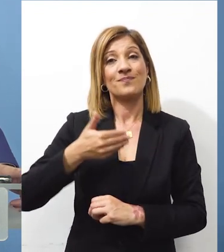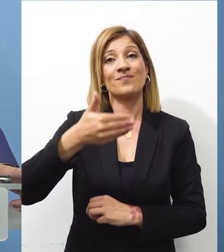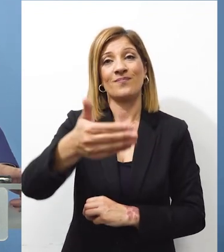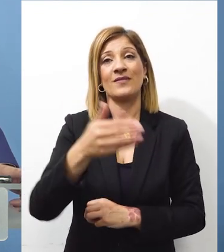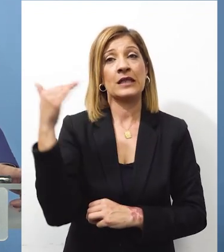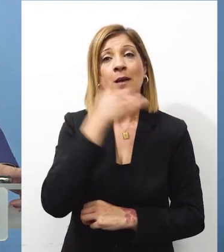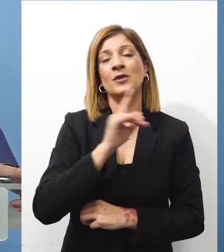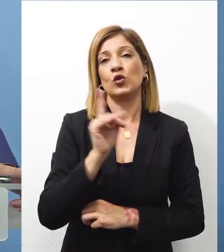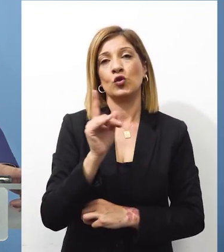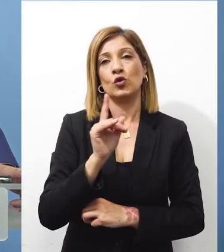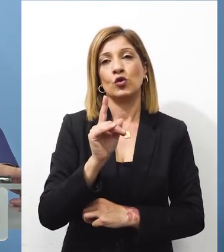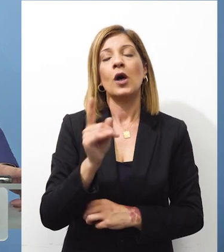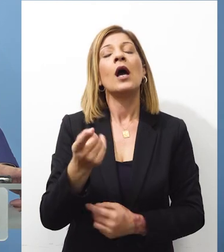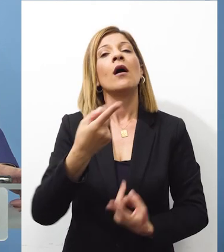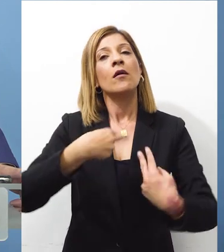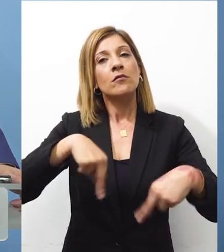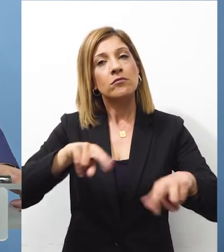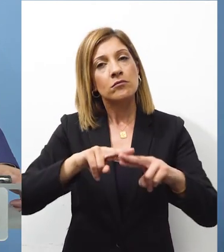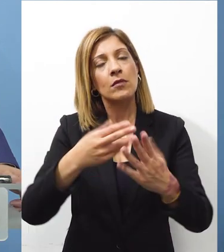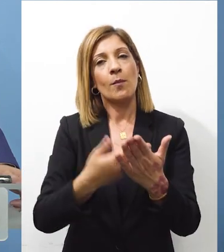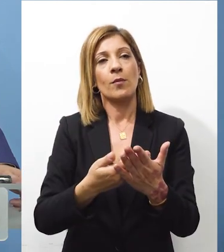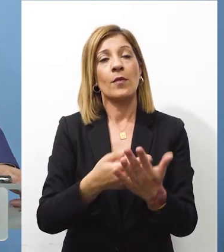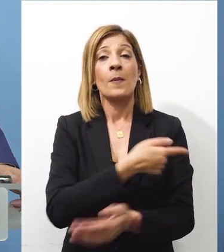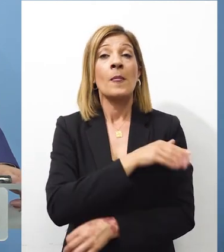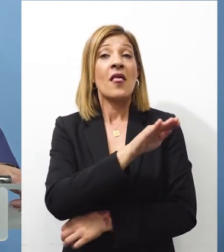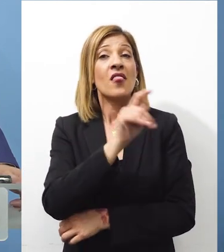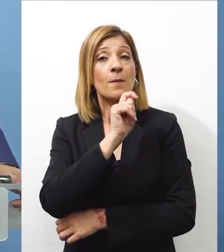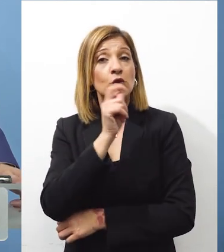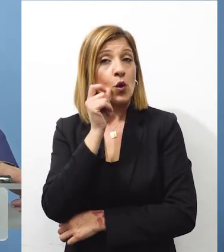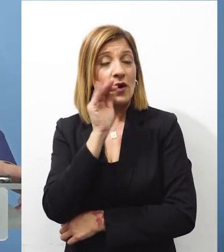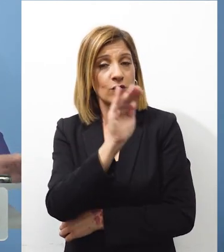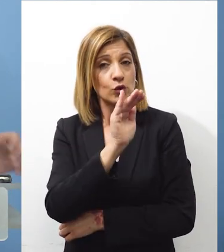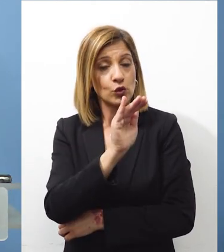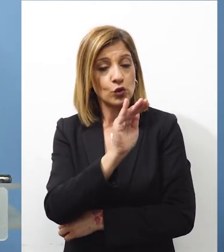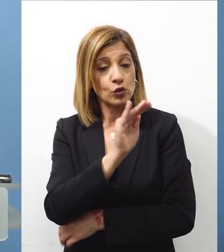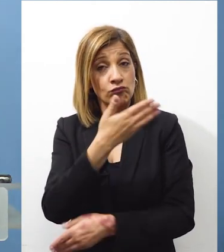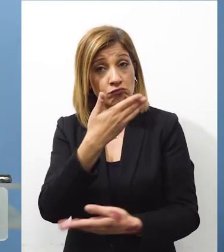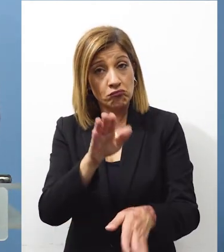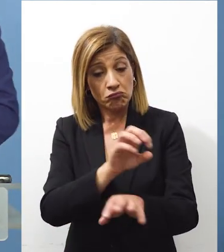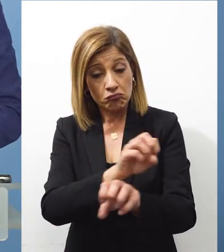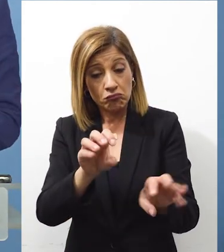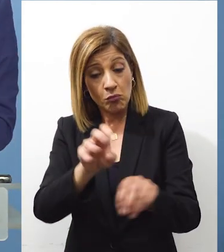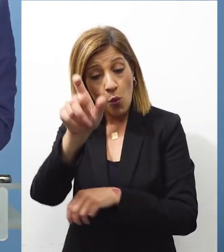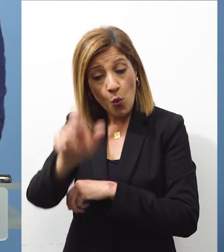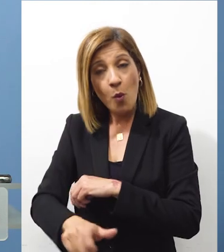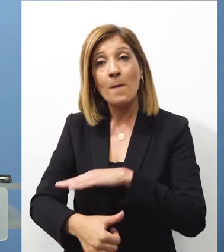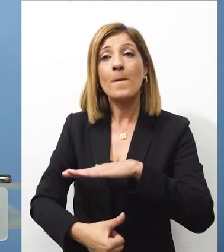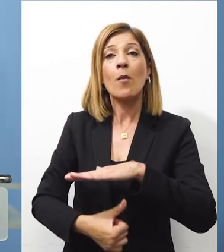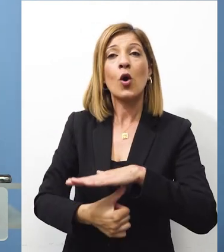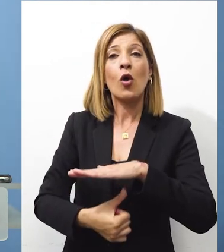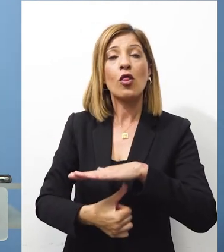απόψεων που πραγματοποιείται στο Εθνικό Συμβούλιο Είναι αυτό αποδείχτητος Εγίλη με ρωτή ο Πρόεδρος